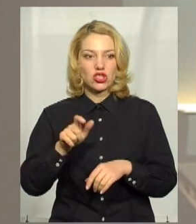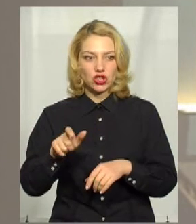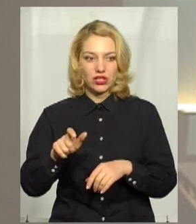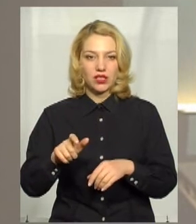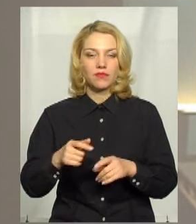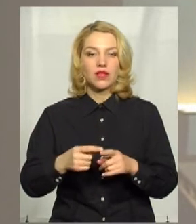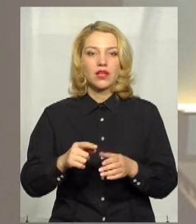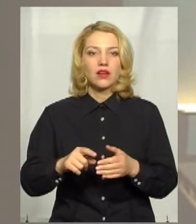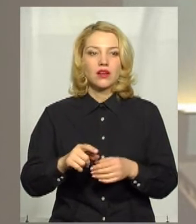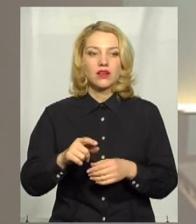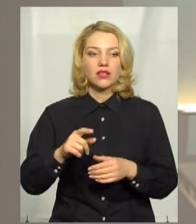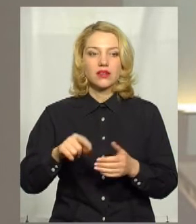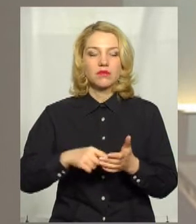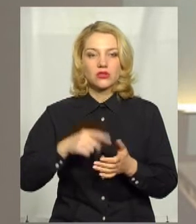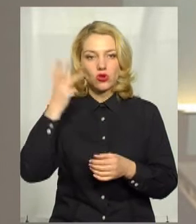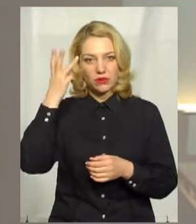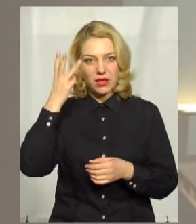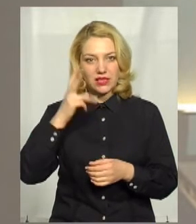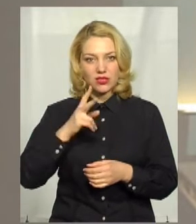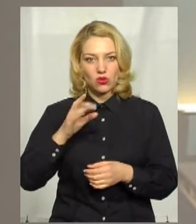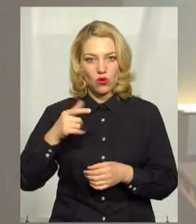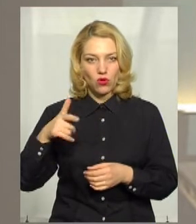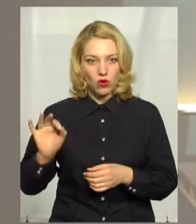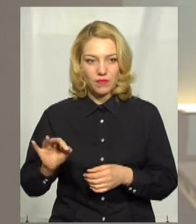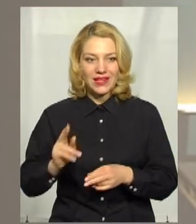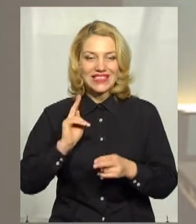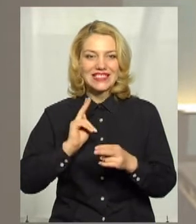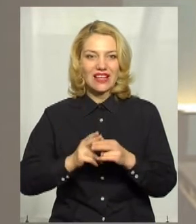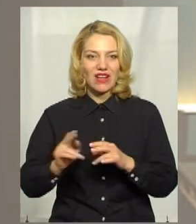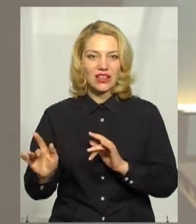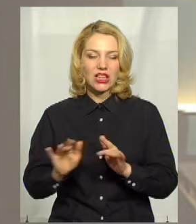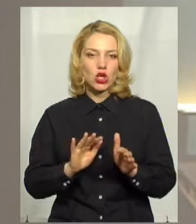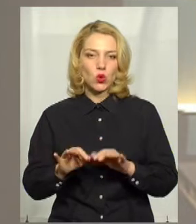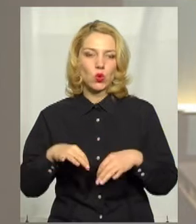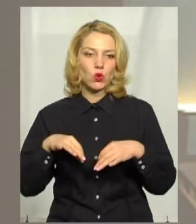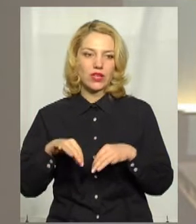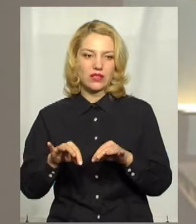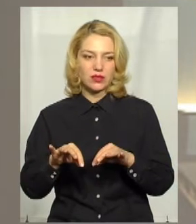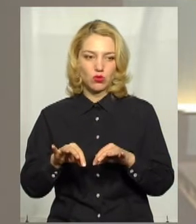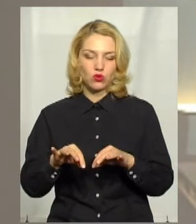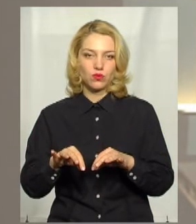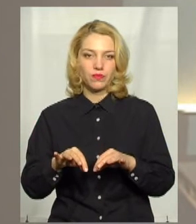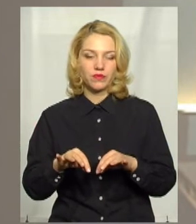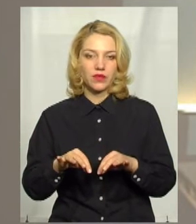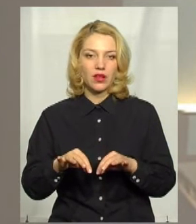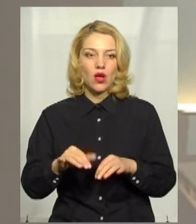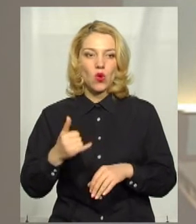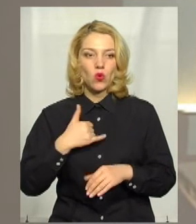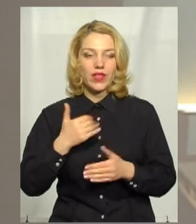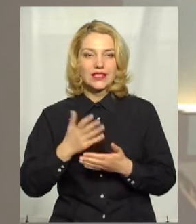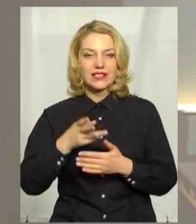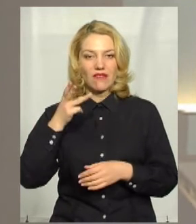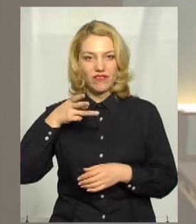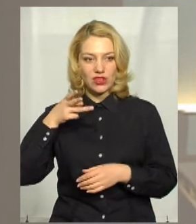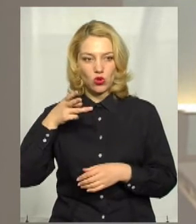мешканці Хмельницького, завадили руху транспорту. У нас є